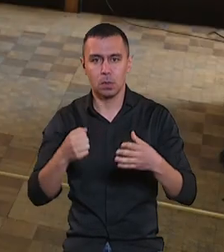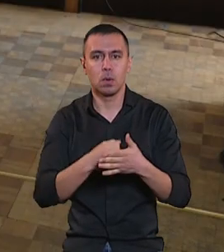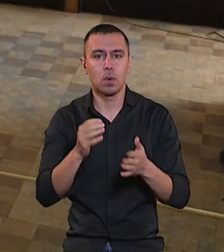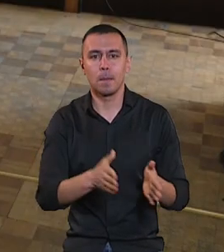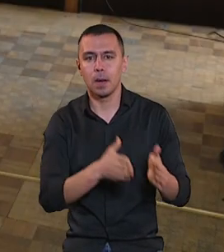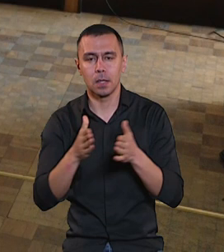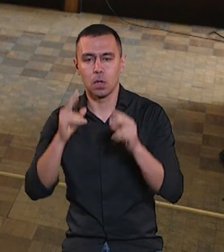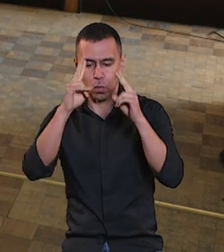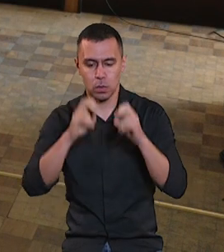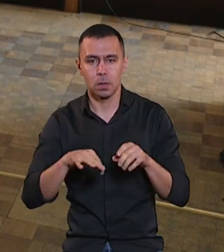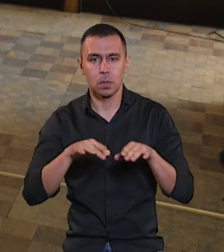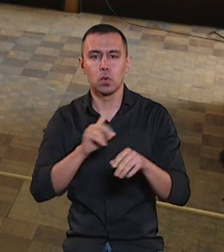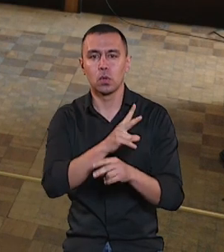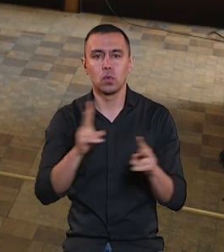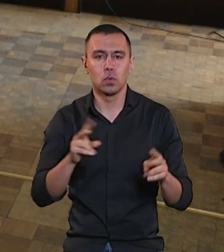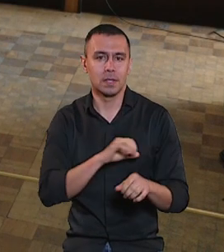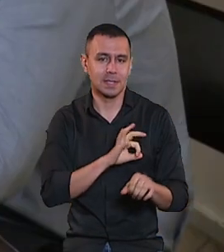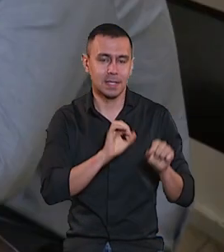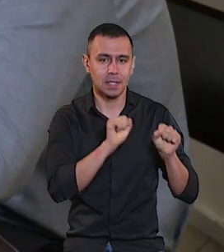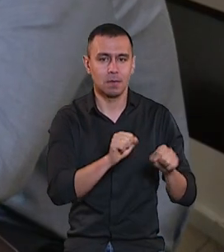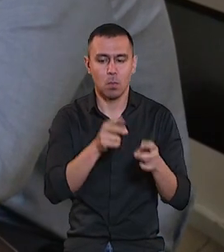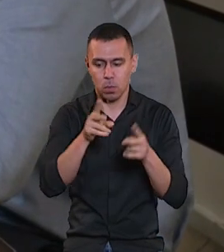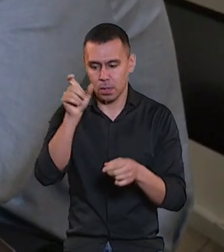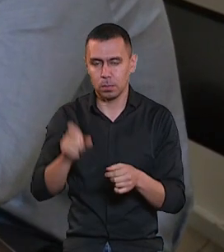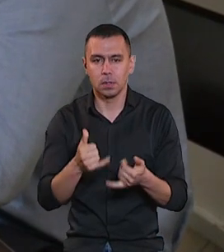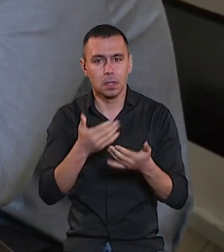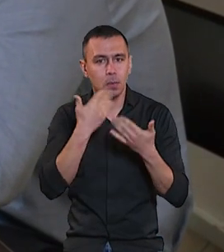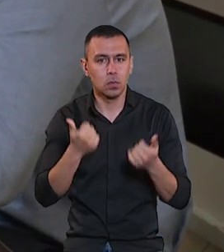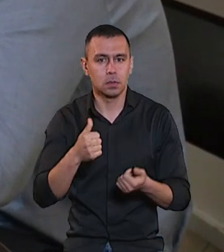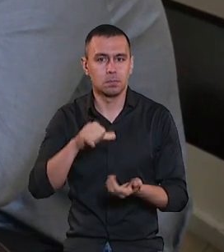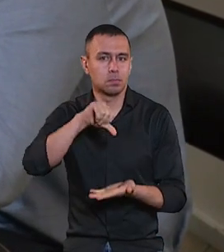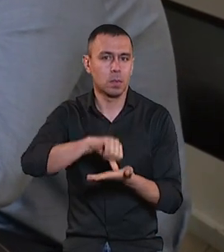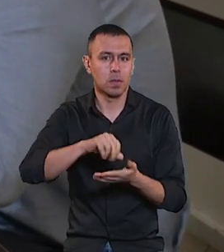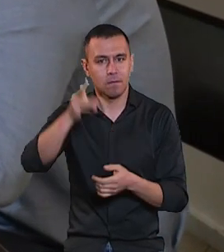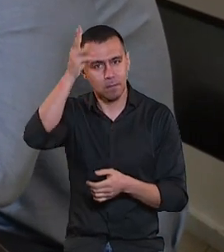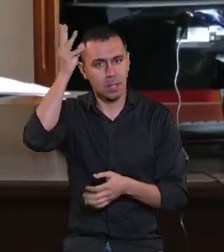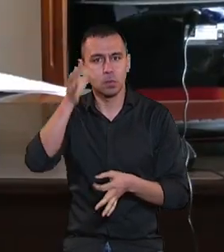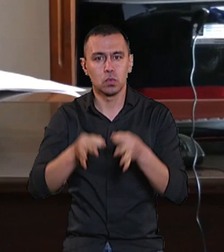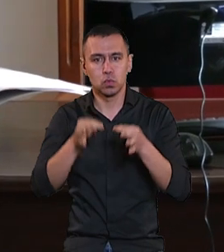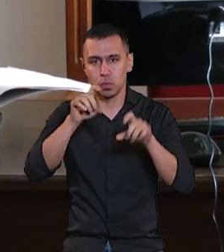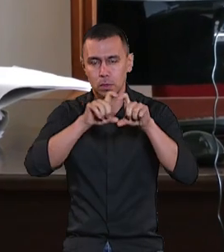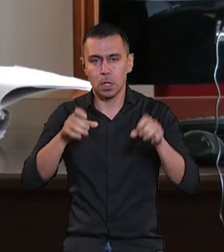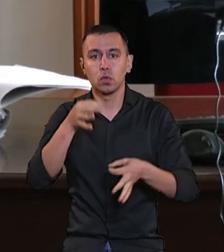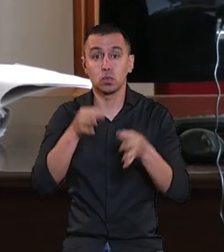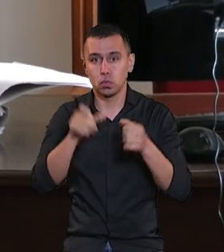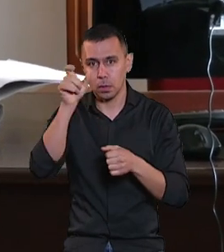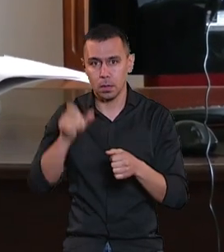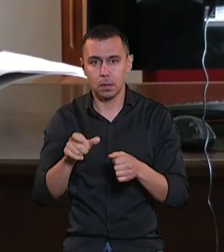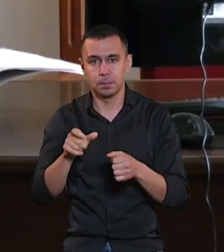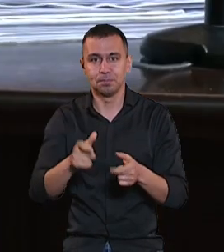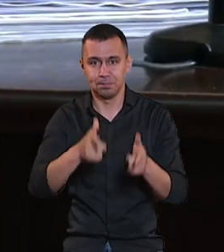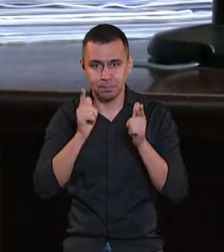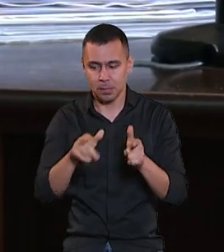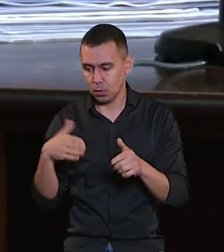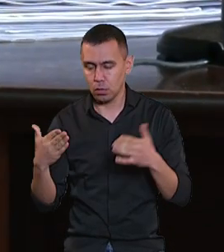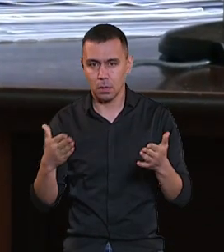перенесення розгляду справи, оскільки ніхто захисників потерпілого наразі не може фізично перебувати в Хмельницькому суді. Тож суддя Володимир Навроцький, за згодою всіх